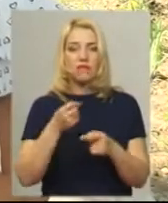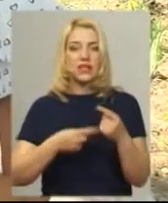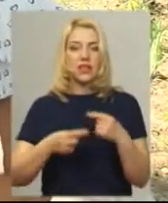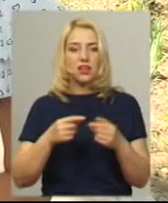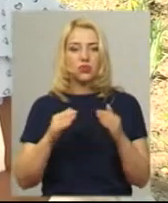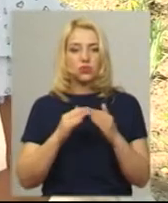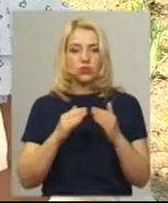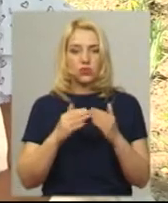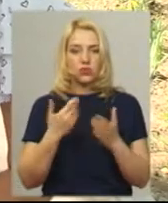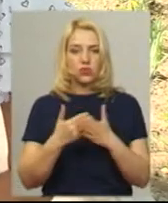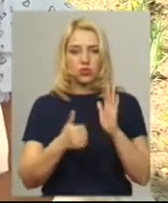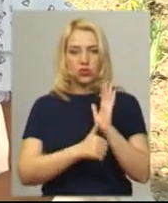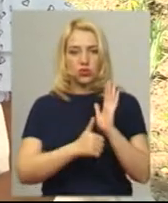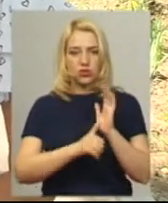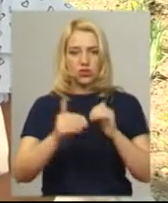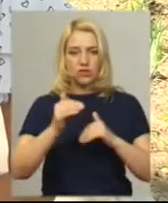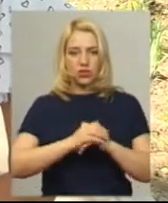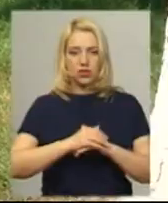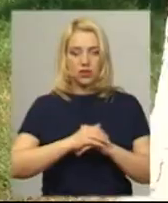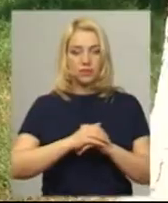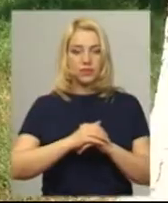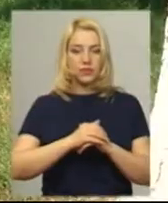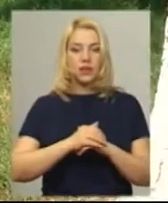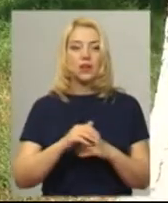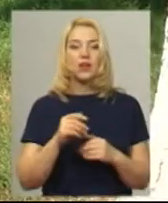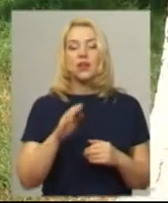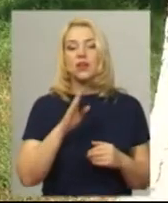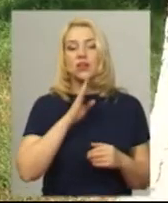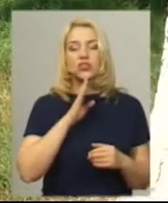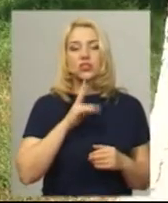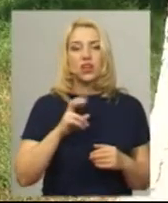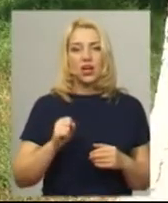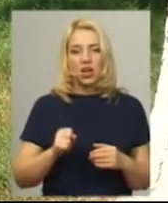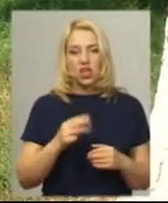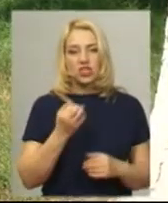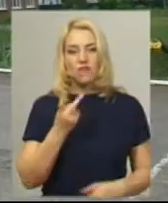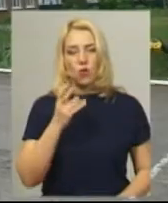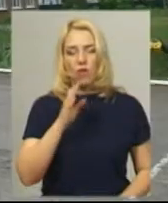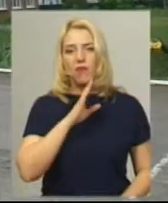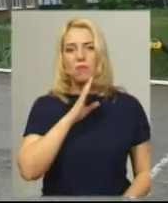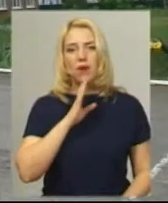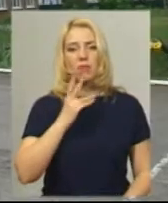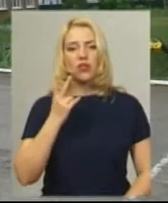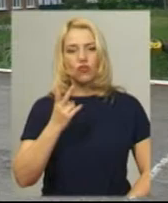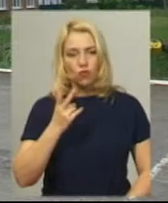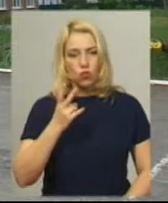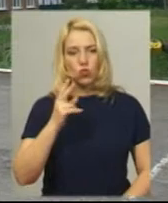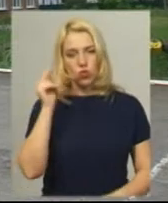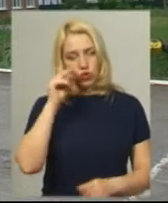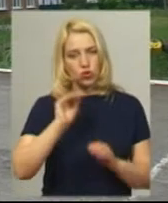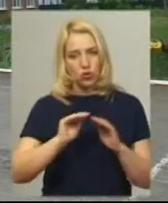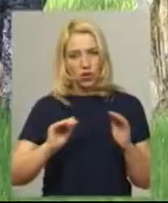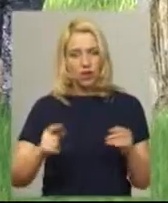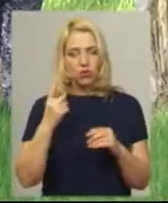додому майже в шостій годині вечора. Жителька Шурбкова, мама двох школярів, один з яких з інклюзією, каже, їй до